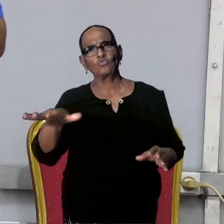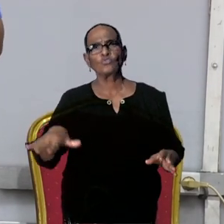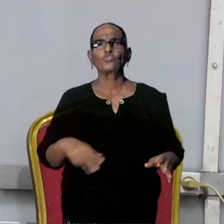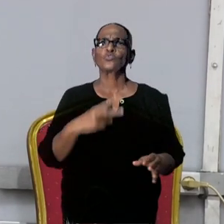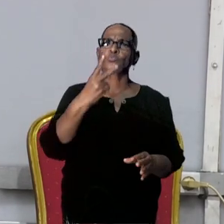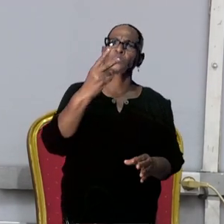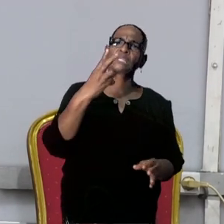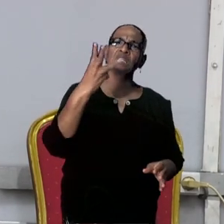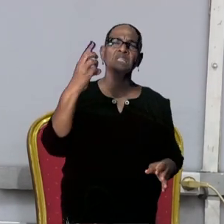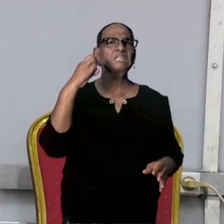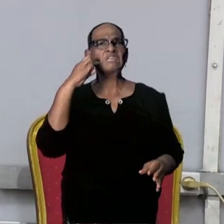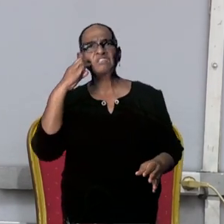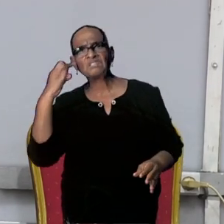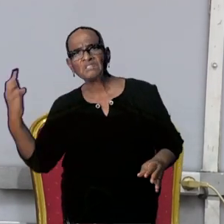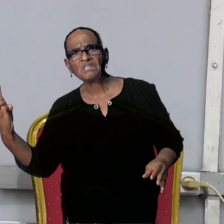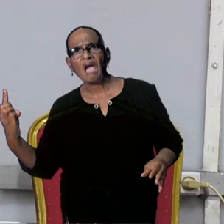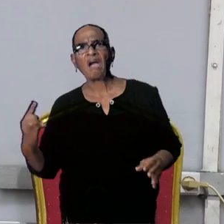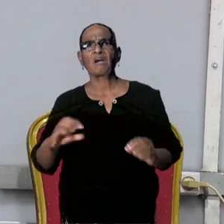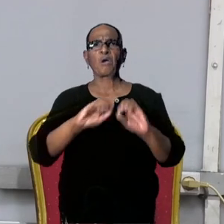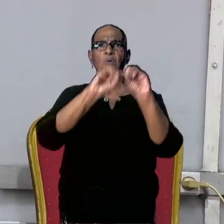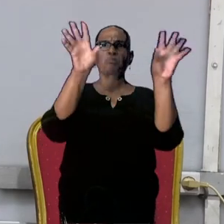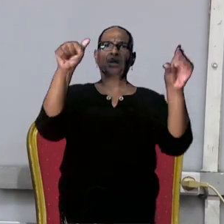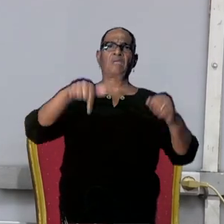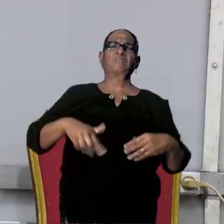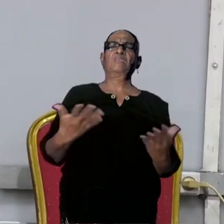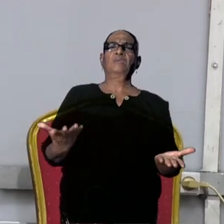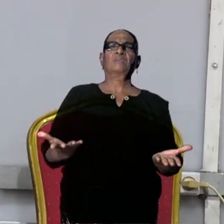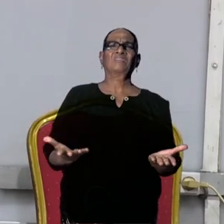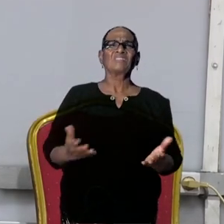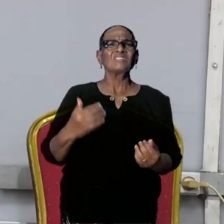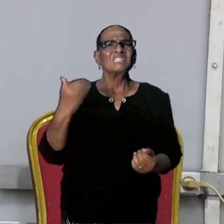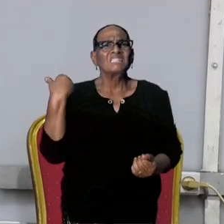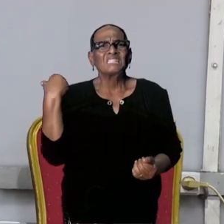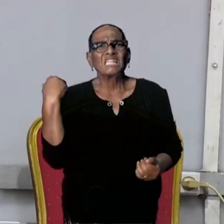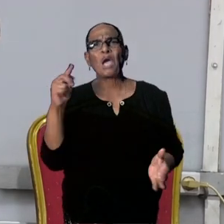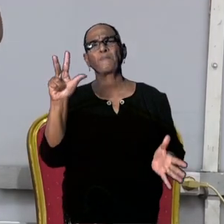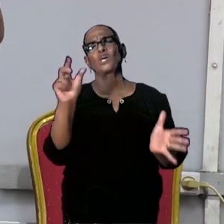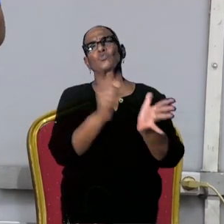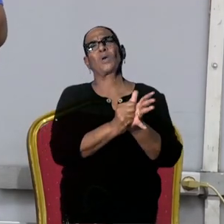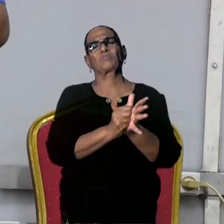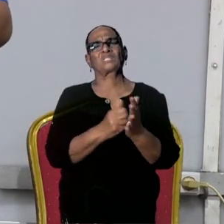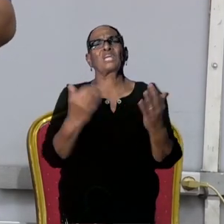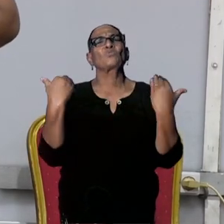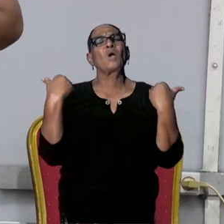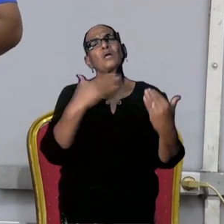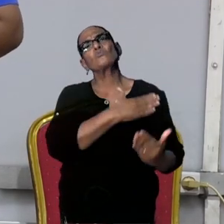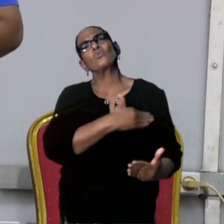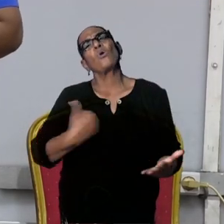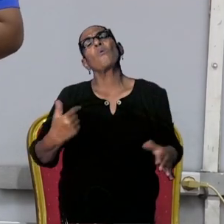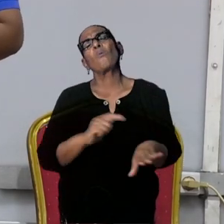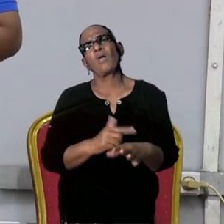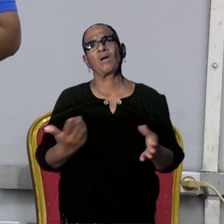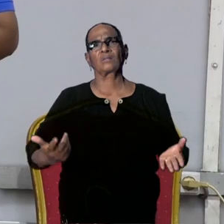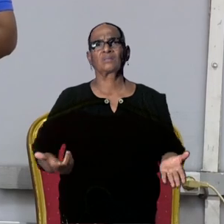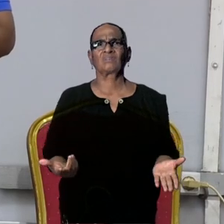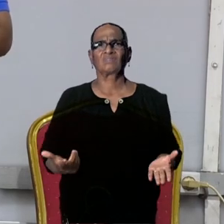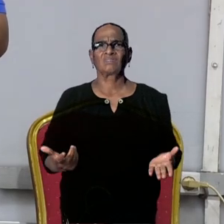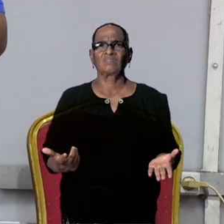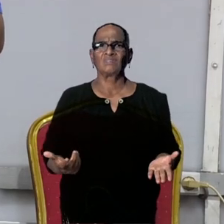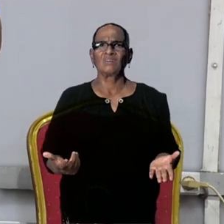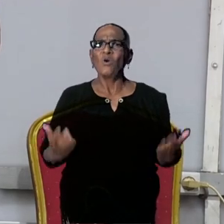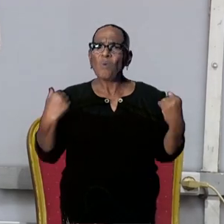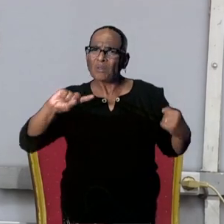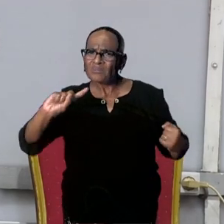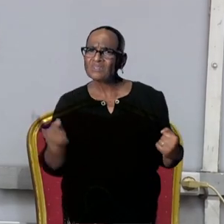twee, drie dagen nadat het bijvoorbeeld hier bekend is gemaakt, dat het dan pas op de website wordt geplaatst. Waarom kan dat niet